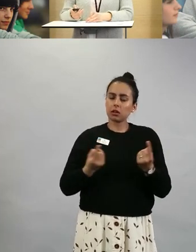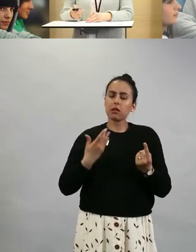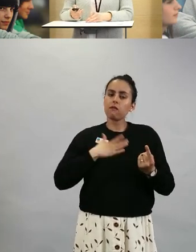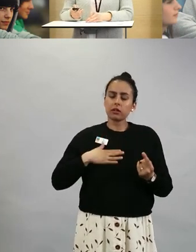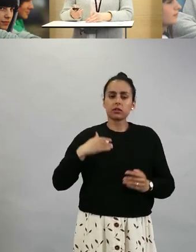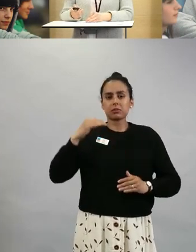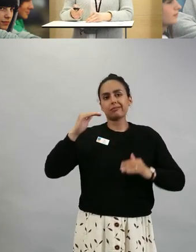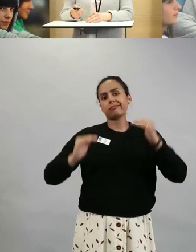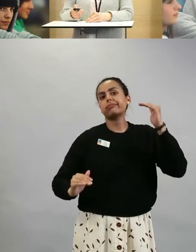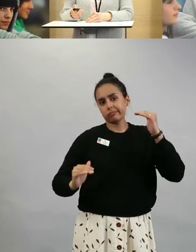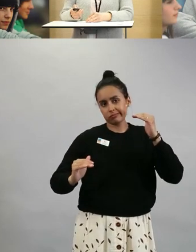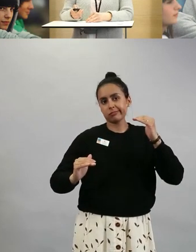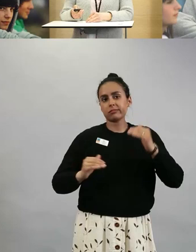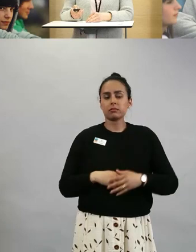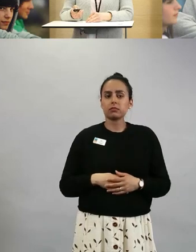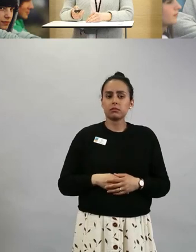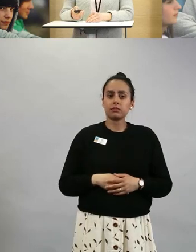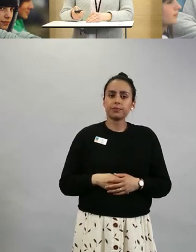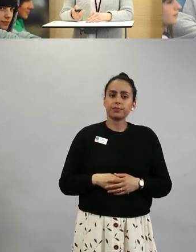jakautuu.